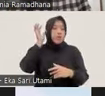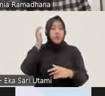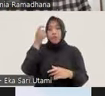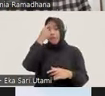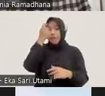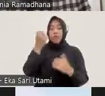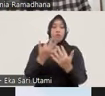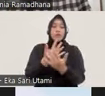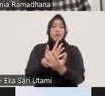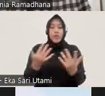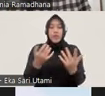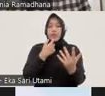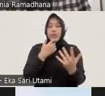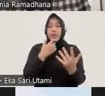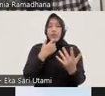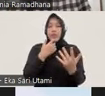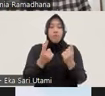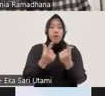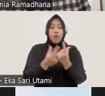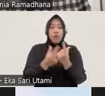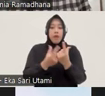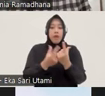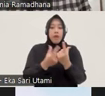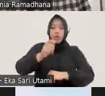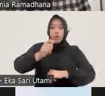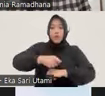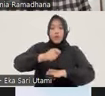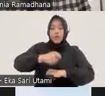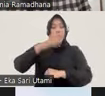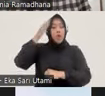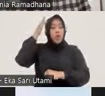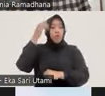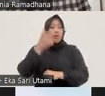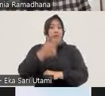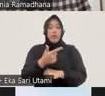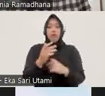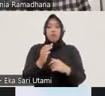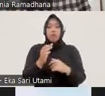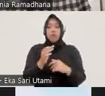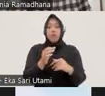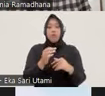terhadap lembaga penegak hukum. Kepolisian itu kan belum kunjung membaik.